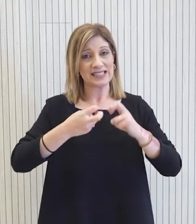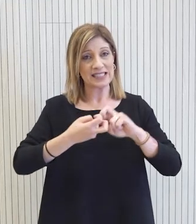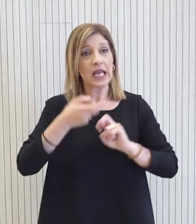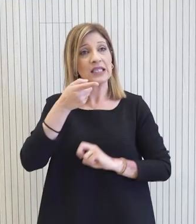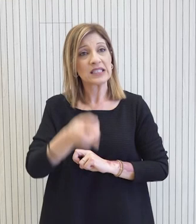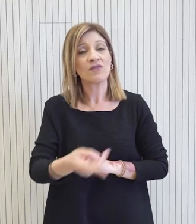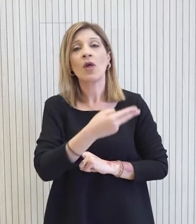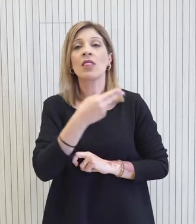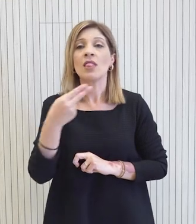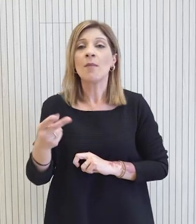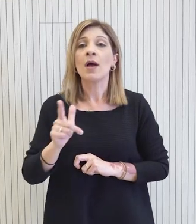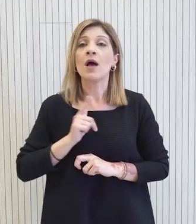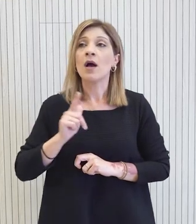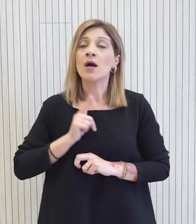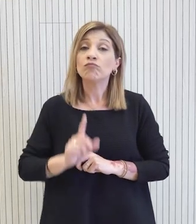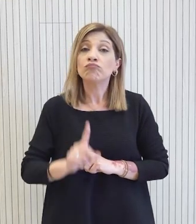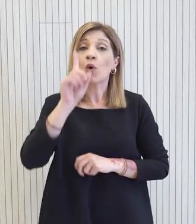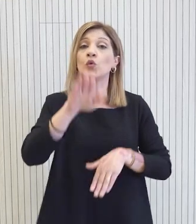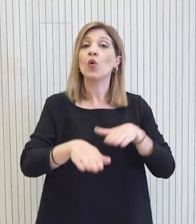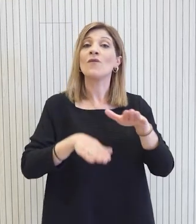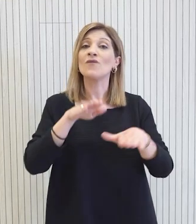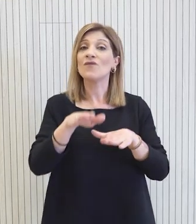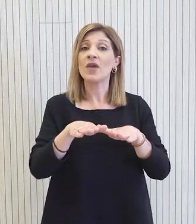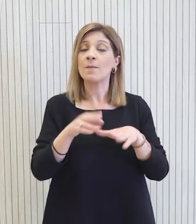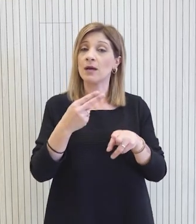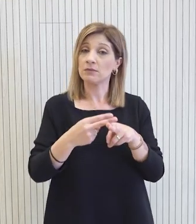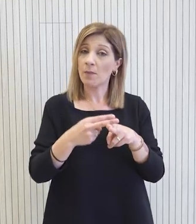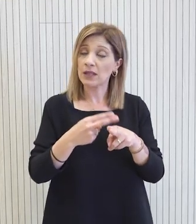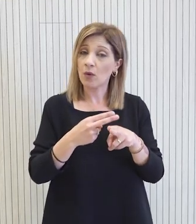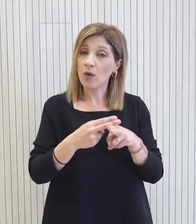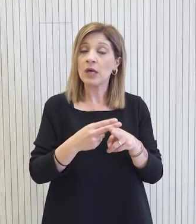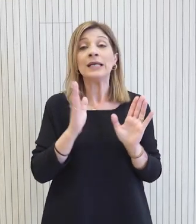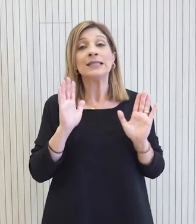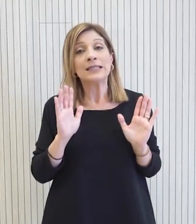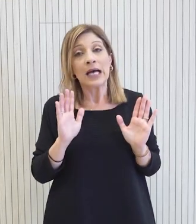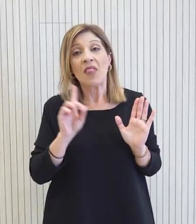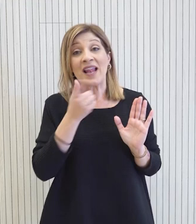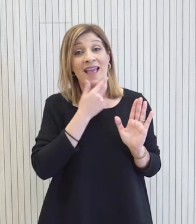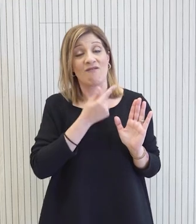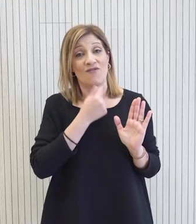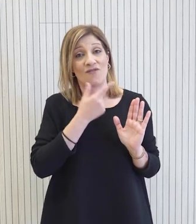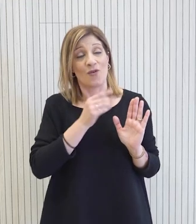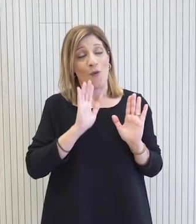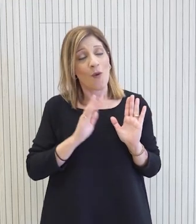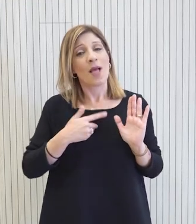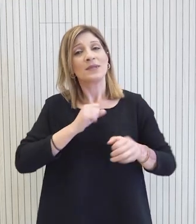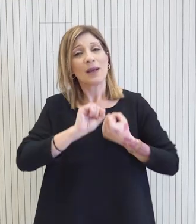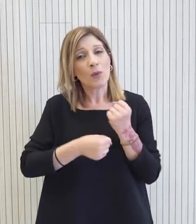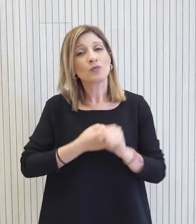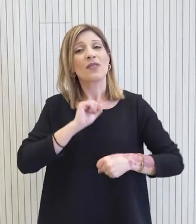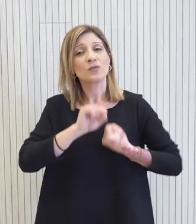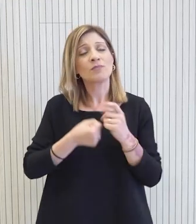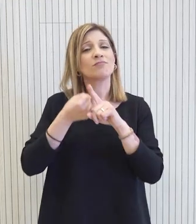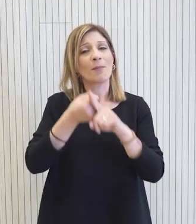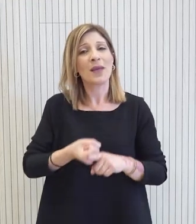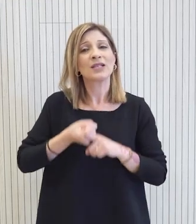αναμένεται ως πρώτο βήμα πριν να ξεκινήσει οποιαδήποτε συζήτηση βέβαια δεν είναι ένα εύκολο εγχείρημα αλλά είναι ένα εγχείρημα το οποίο εμείς θεωρούμε ότι